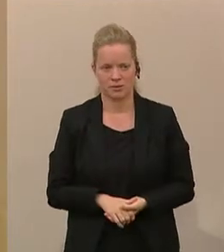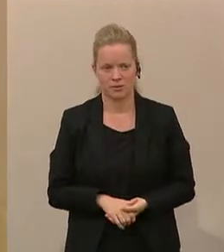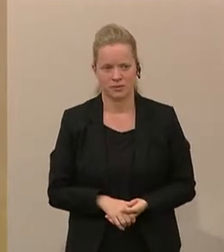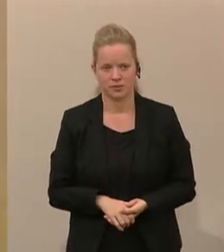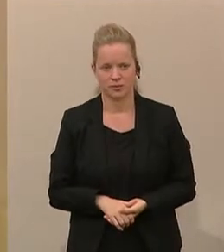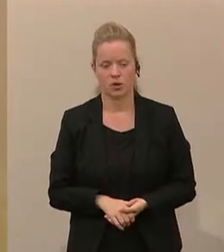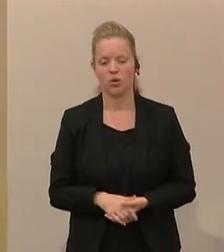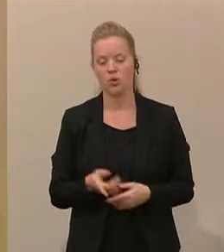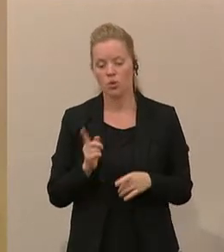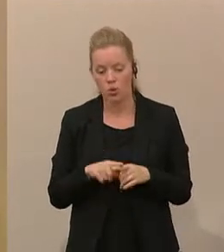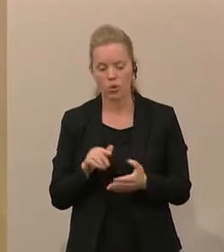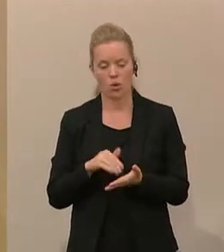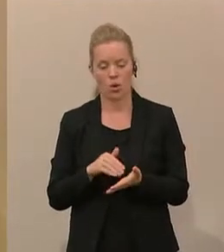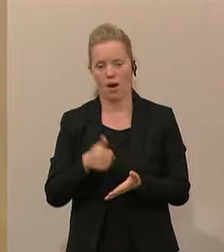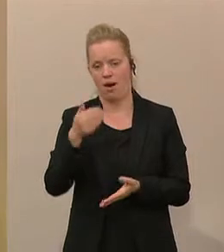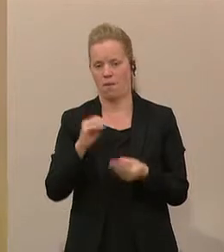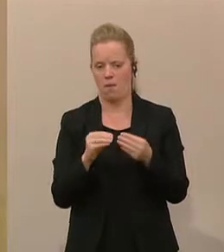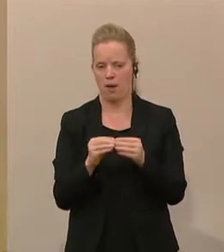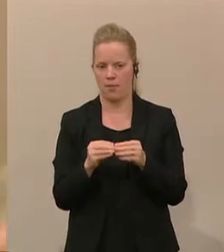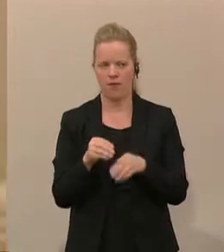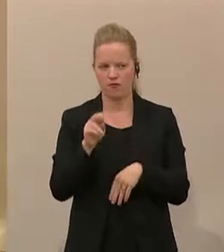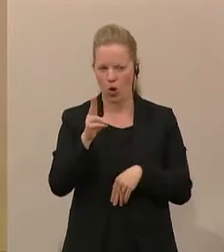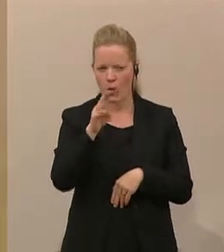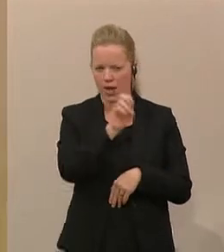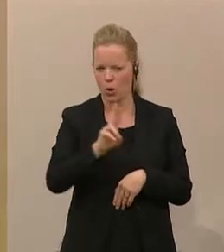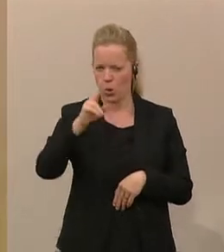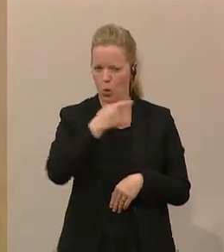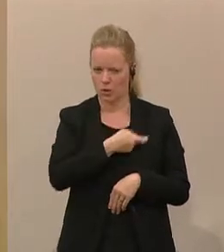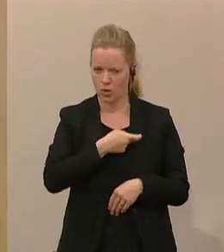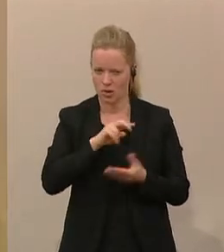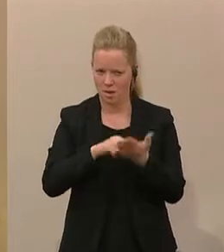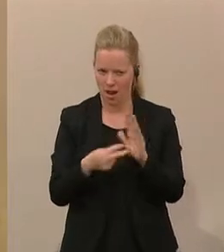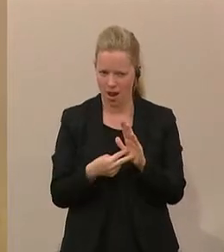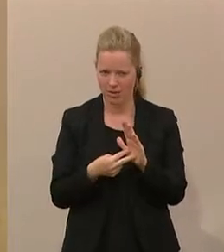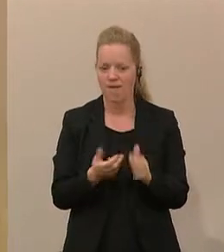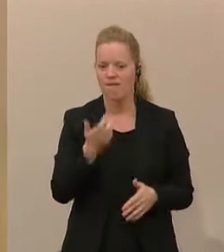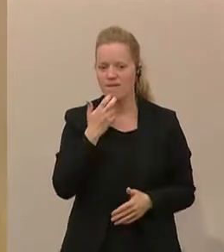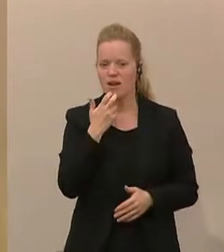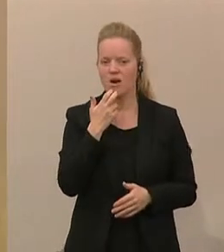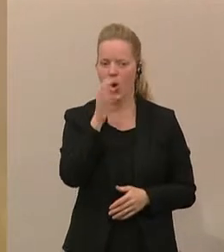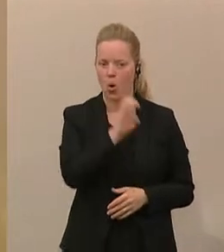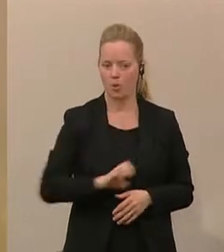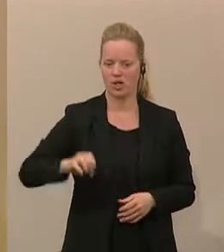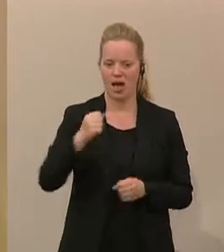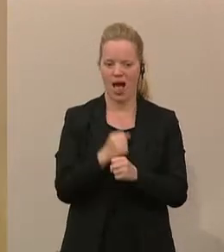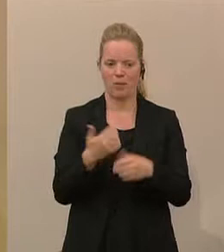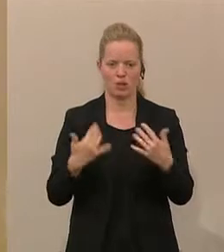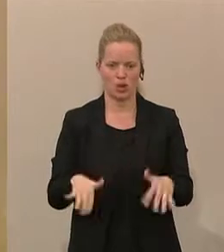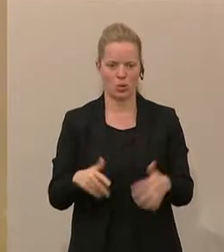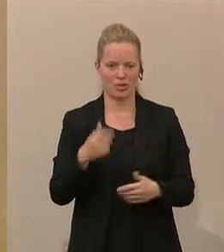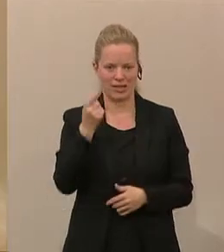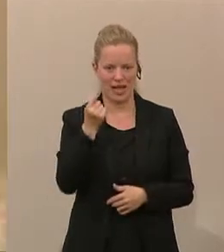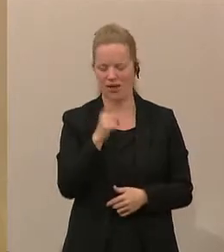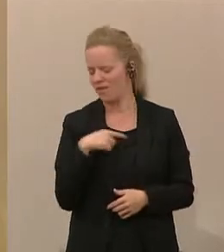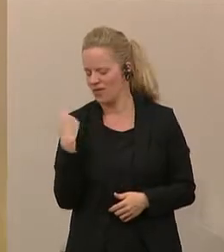noch ein weiteres, denn eines plant die EU-Kommission natürlich auch, sie möchte das europäische Arbeitslosengeld. Und genau da werden wir